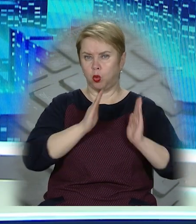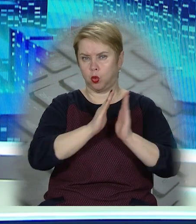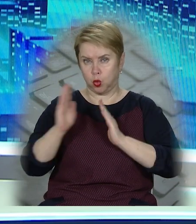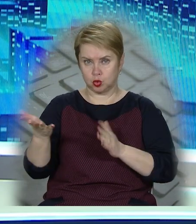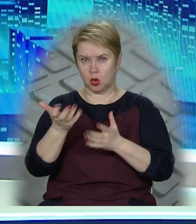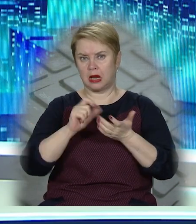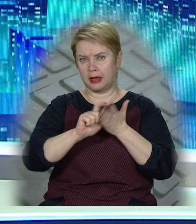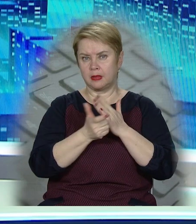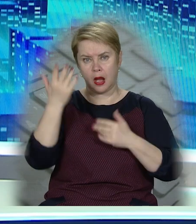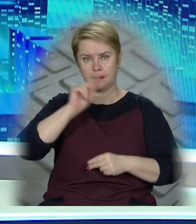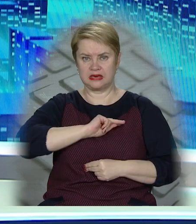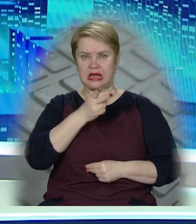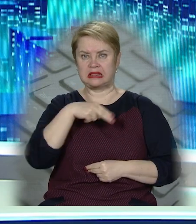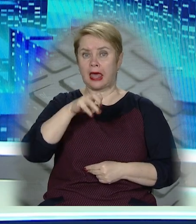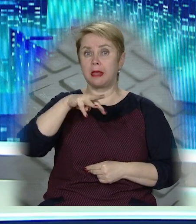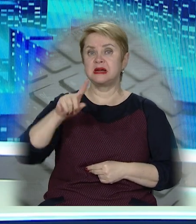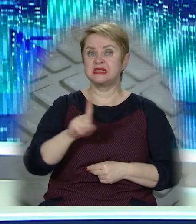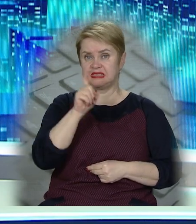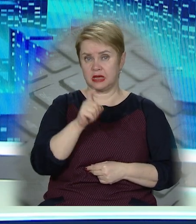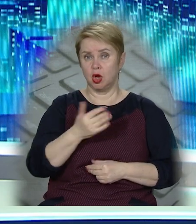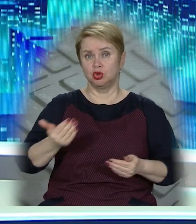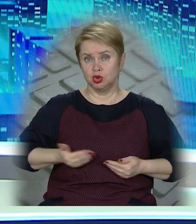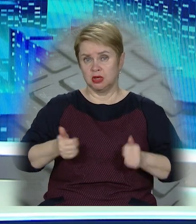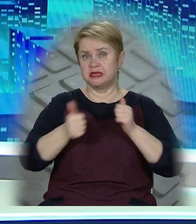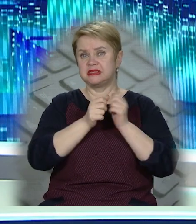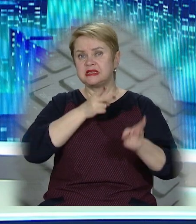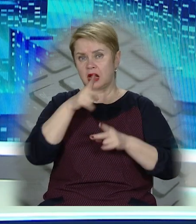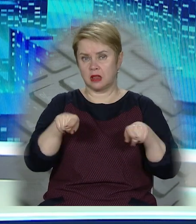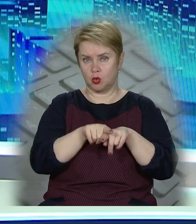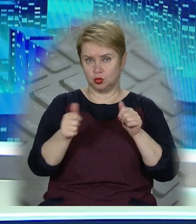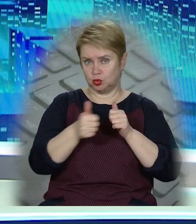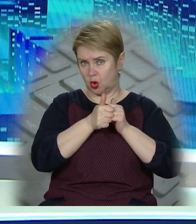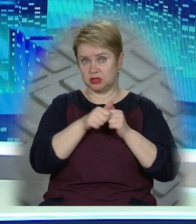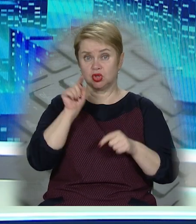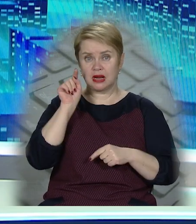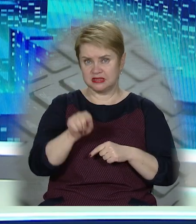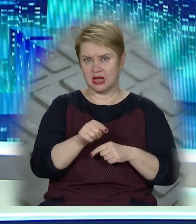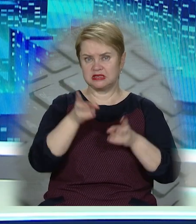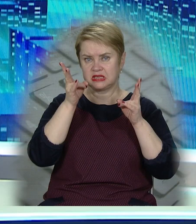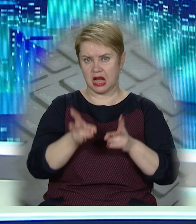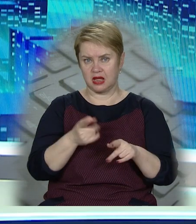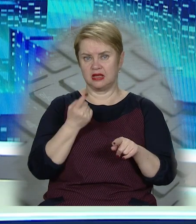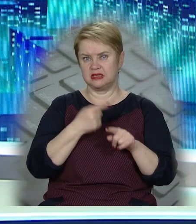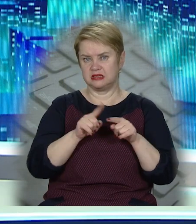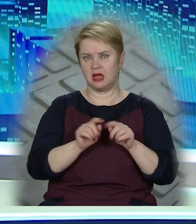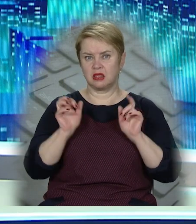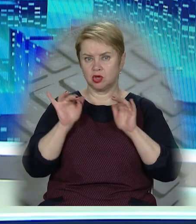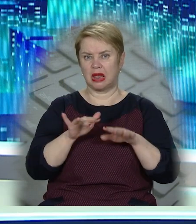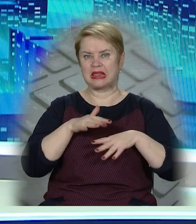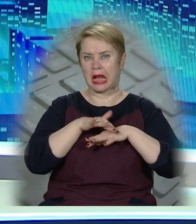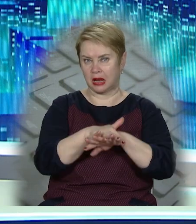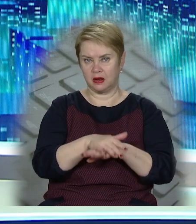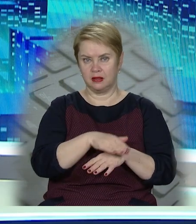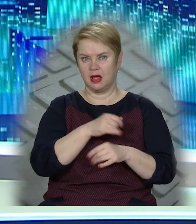кімнату в якому отримала, коли працювала на ДМЗ. Звісно, жителі скаржаться на таку сусідку, оскільки через неї вони страждають від нашестя